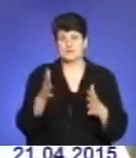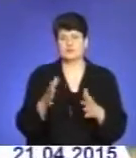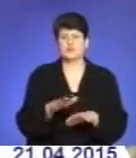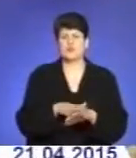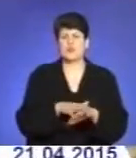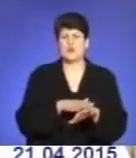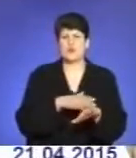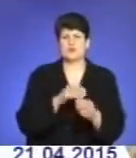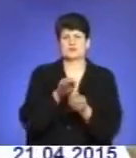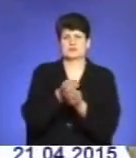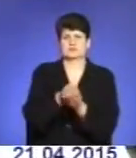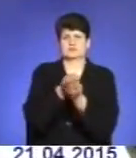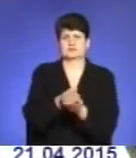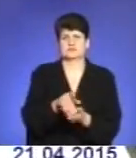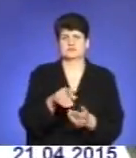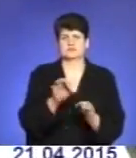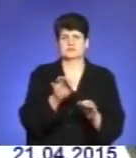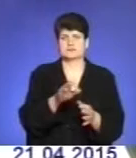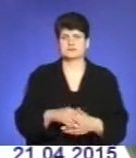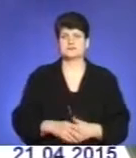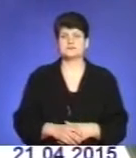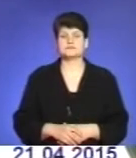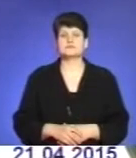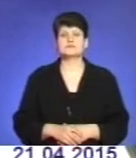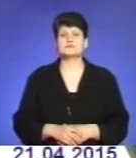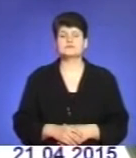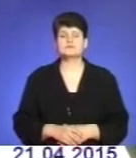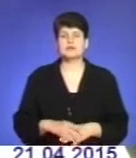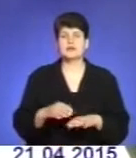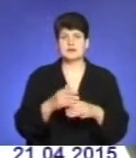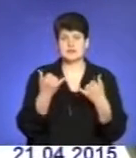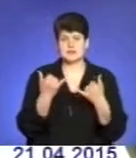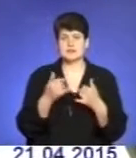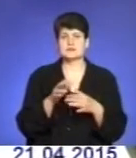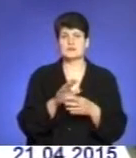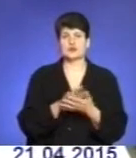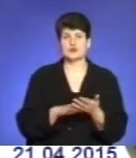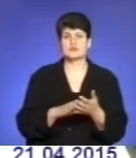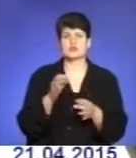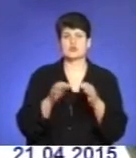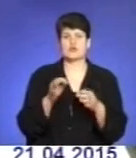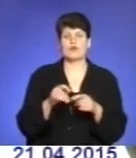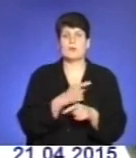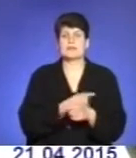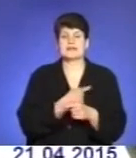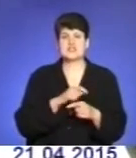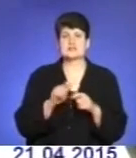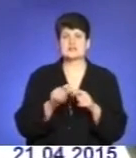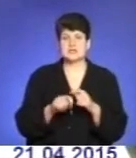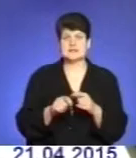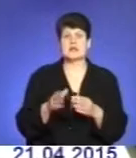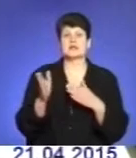перебування трупа у землі. На даний час ще триває судово-медична експертиза, острошного заключення ще немає.